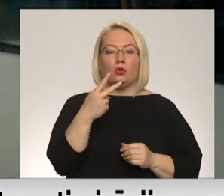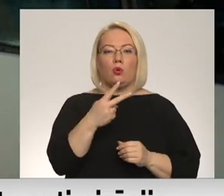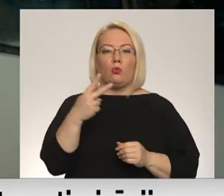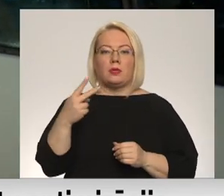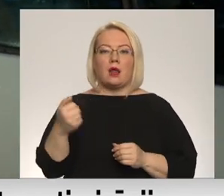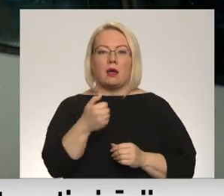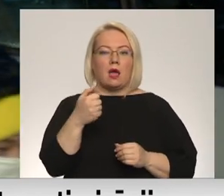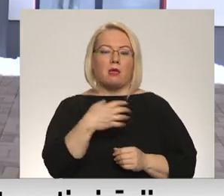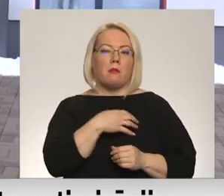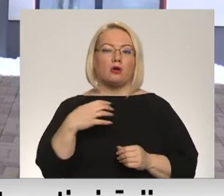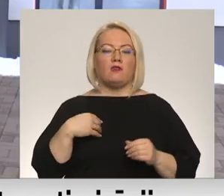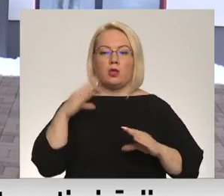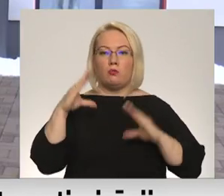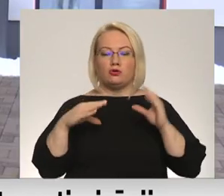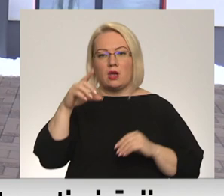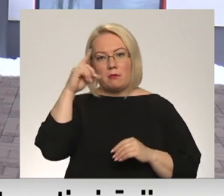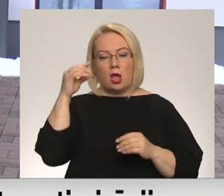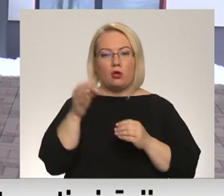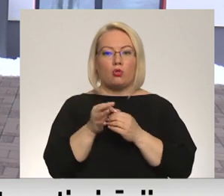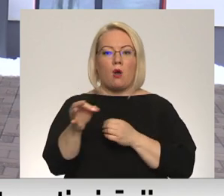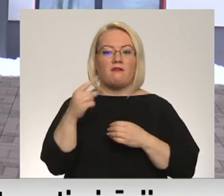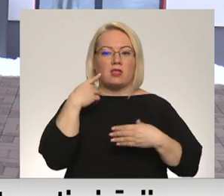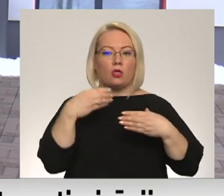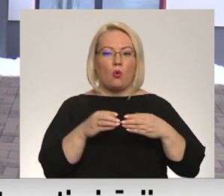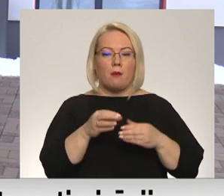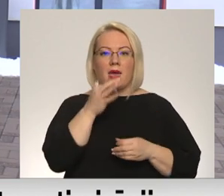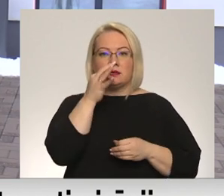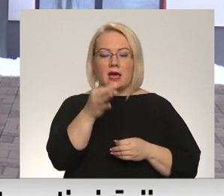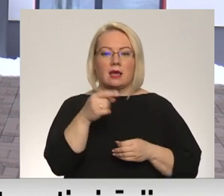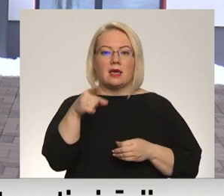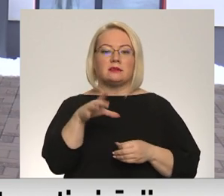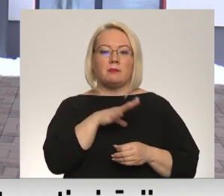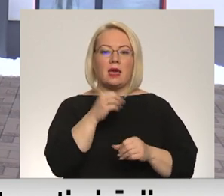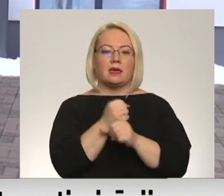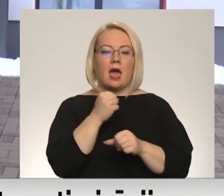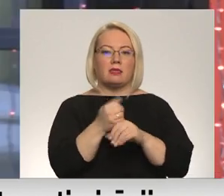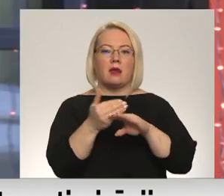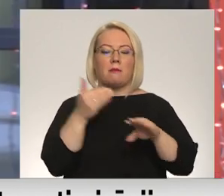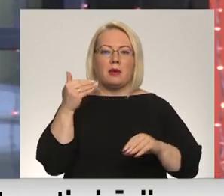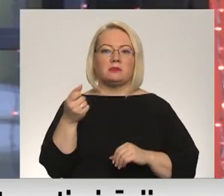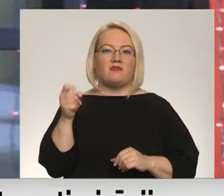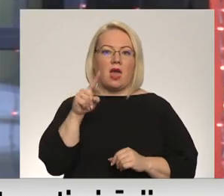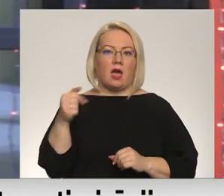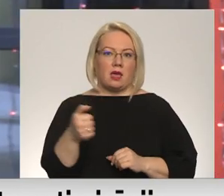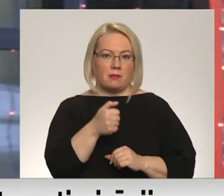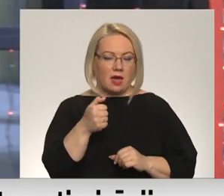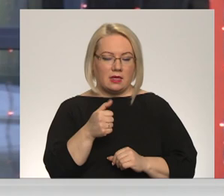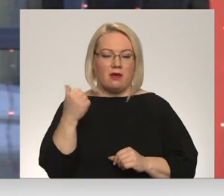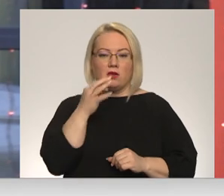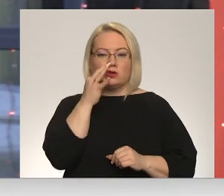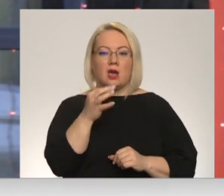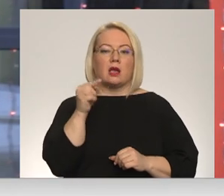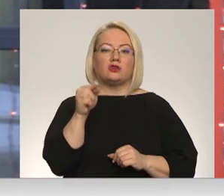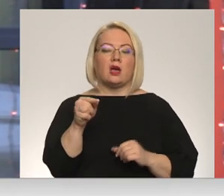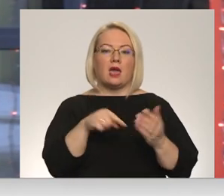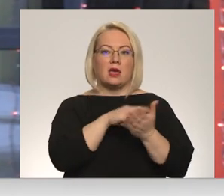gada pašvaldības budžetu, preļu novada domē uzsver, ka tas bija jāaizdara jau pirms vairākiem gadiem. Ir šajā jautājumā bijusi arī